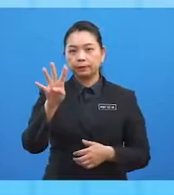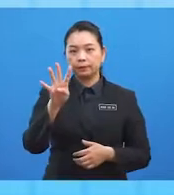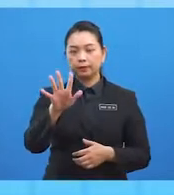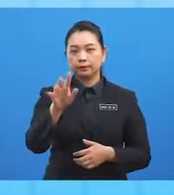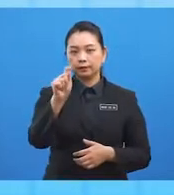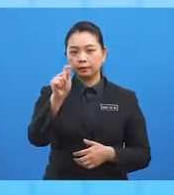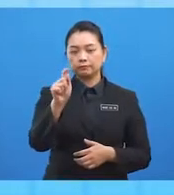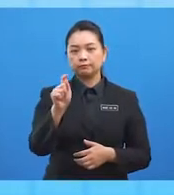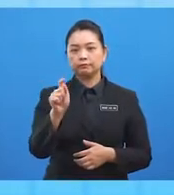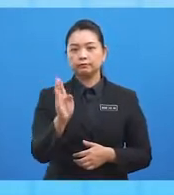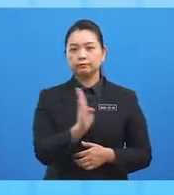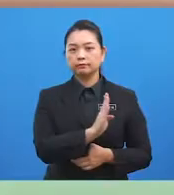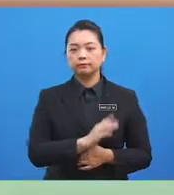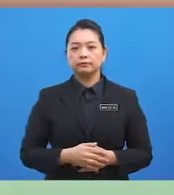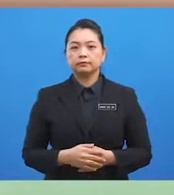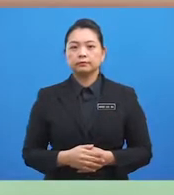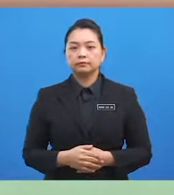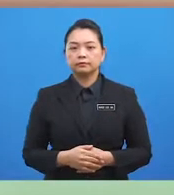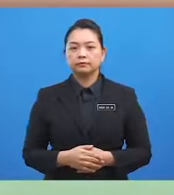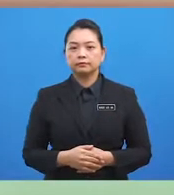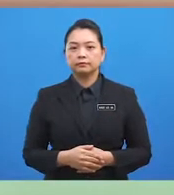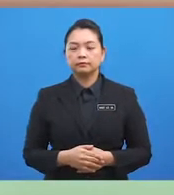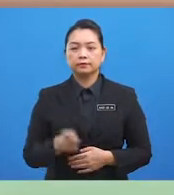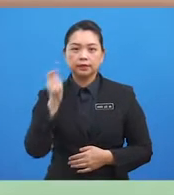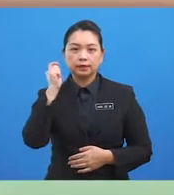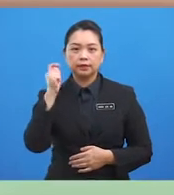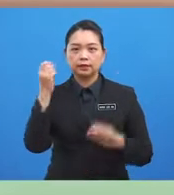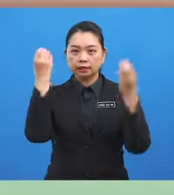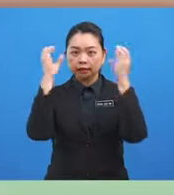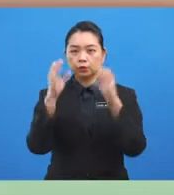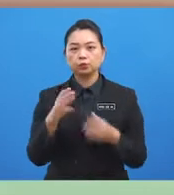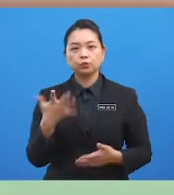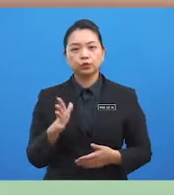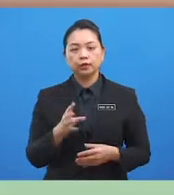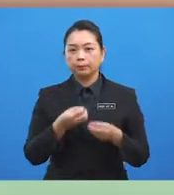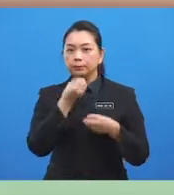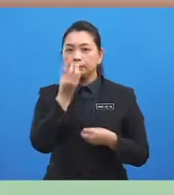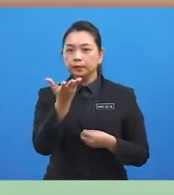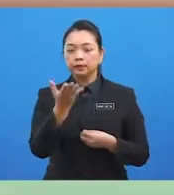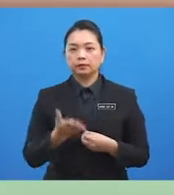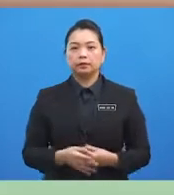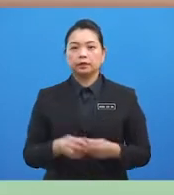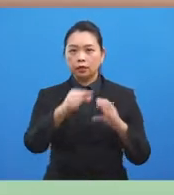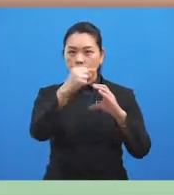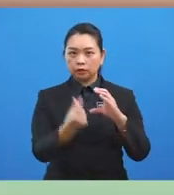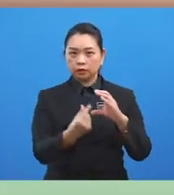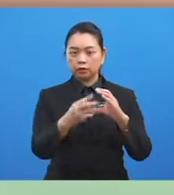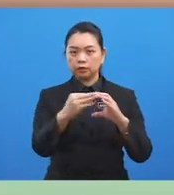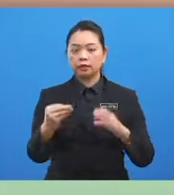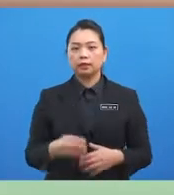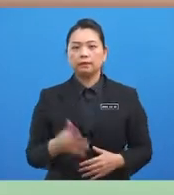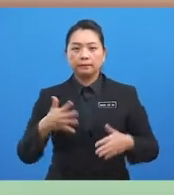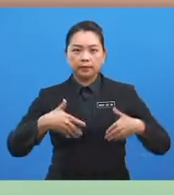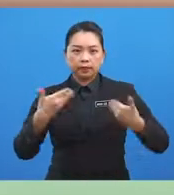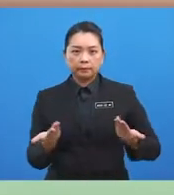darjah timur. Sebentar tadi, cikgu telah menerangkan mengenai longitude dan